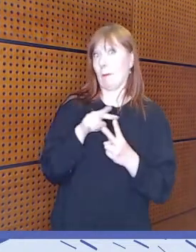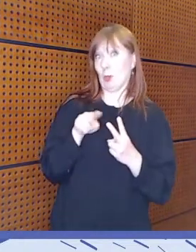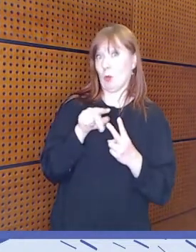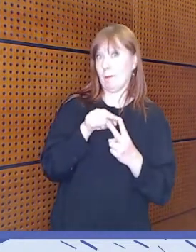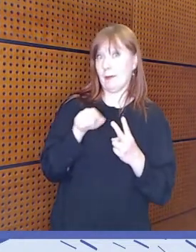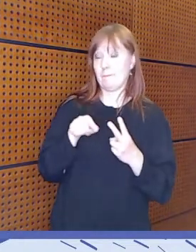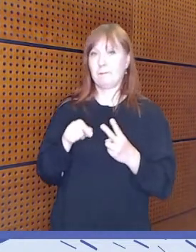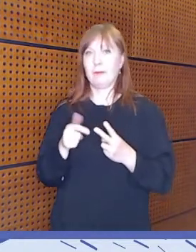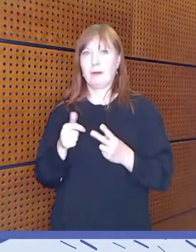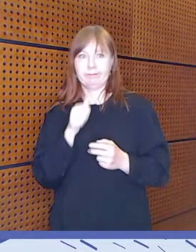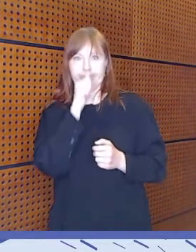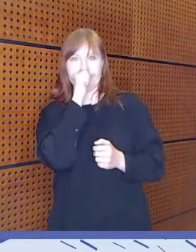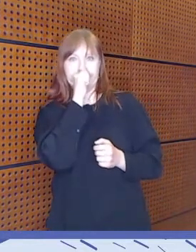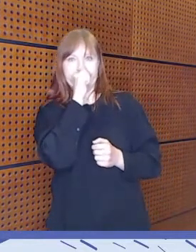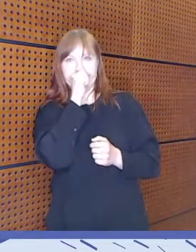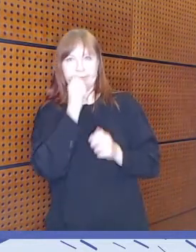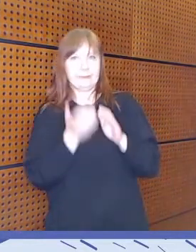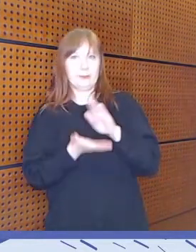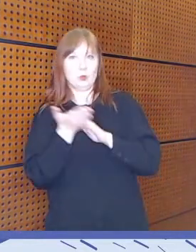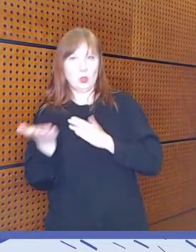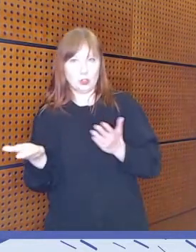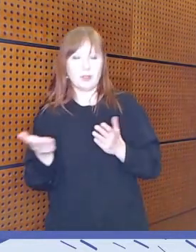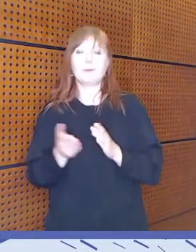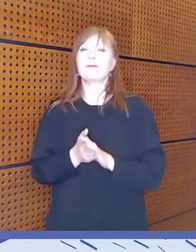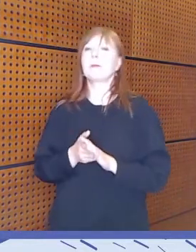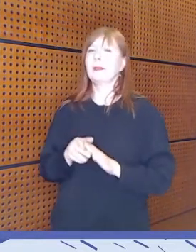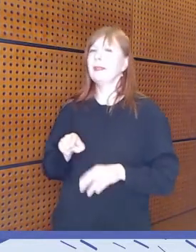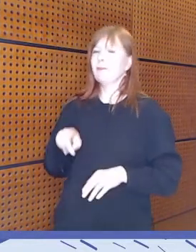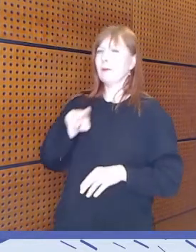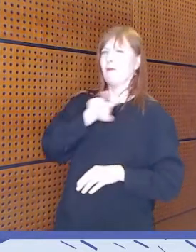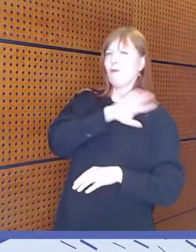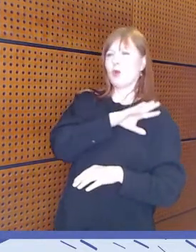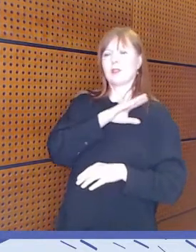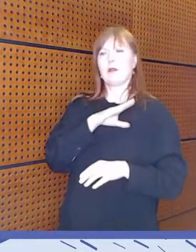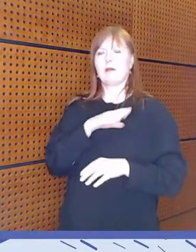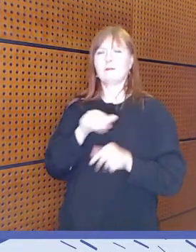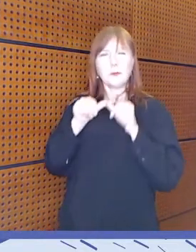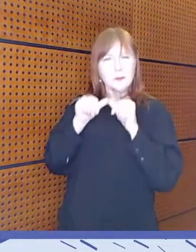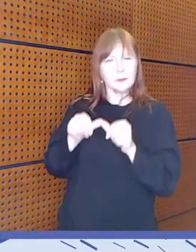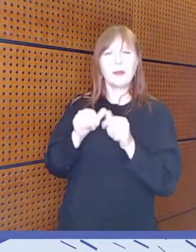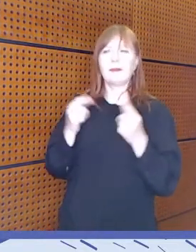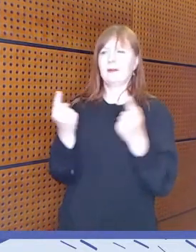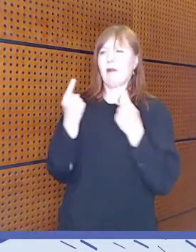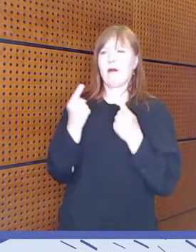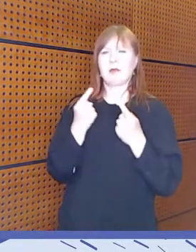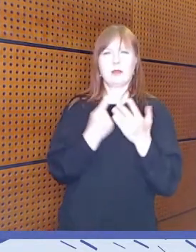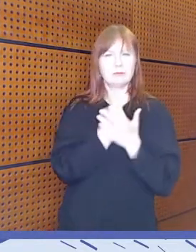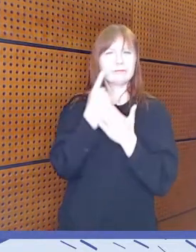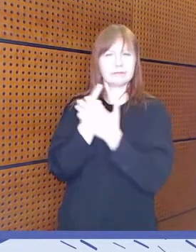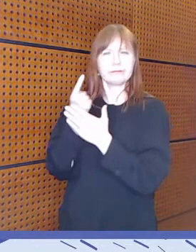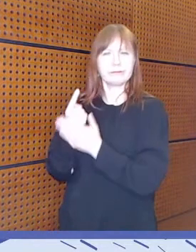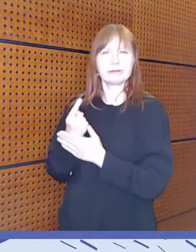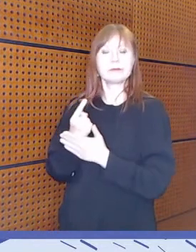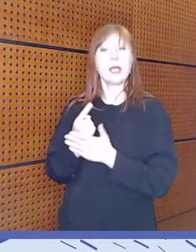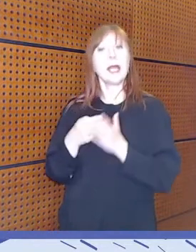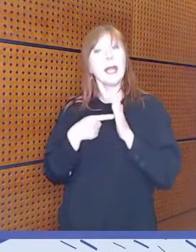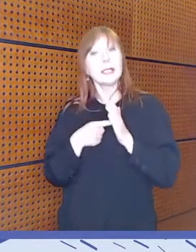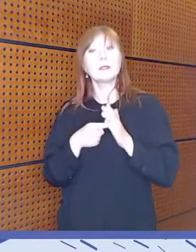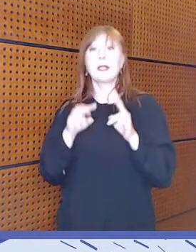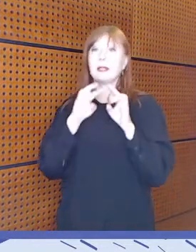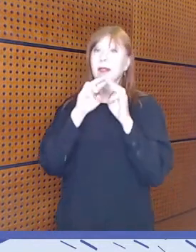Viime vuosina mä oon nähnyt paljon tämmöisiä vastaavia tilanteita, joissa pystyy ehkä ostamaan netissä